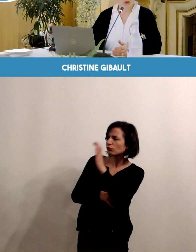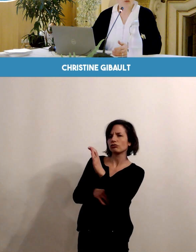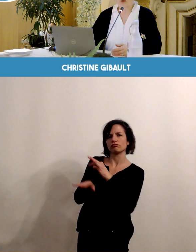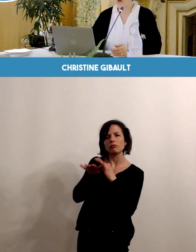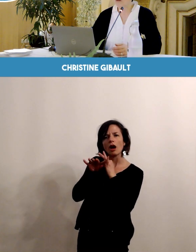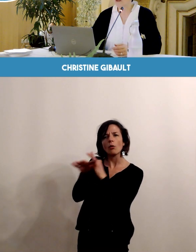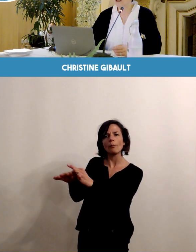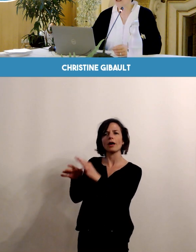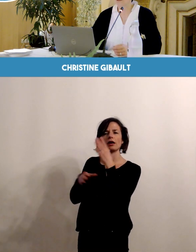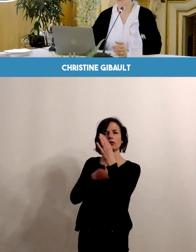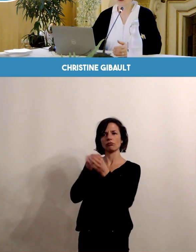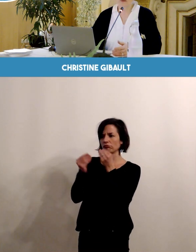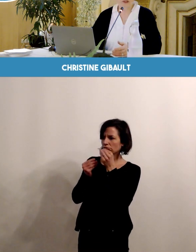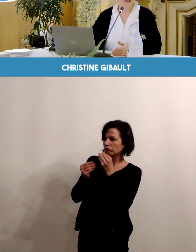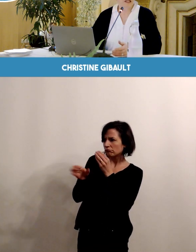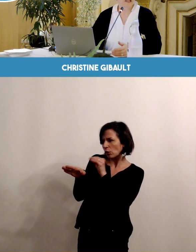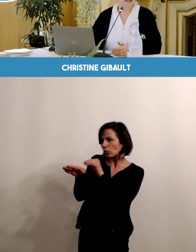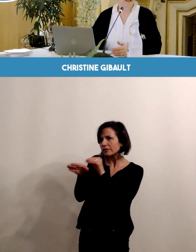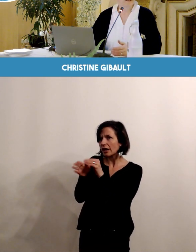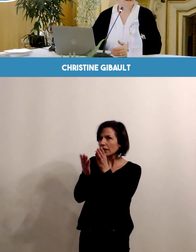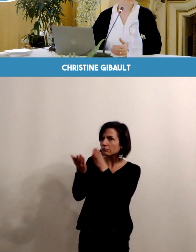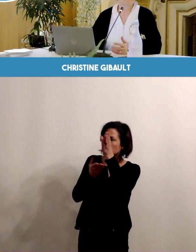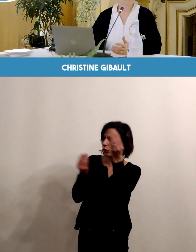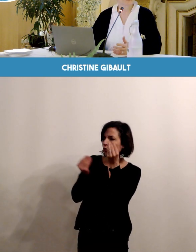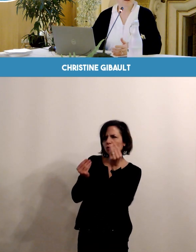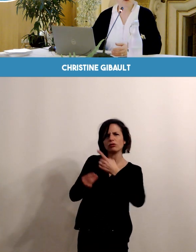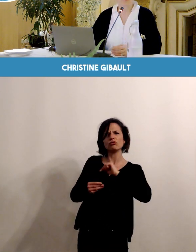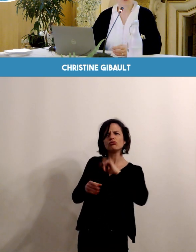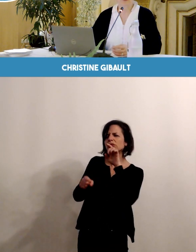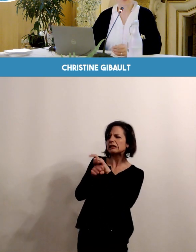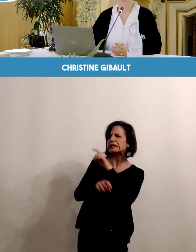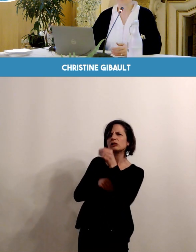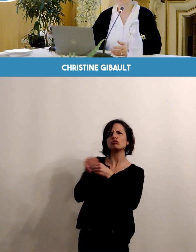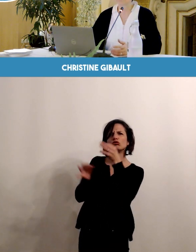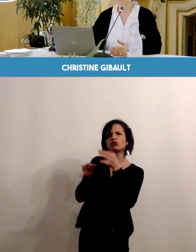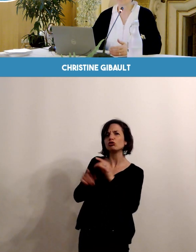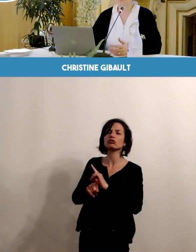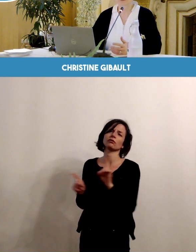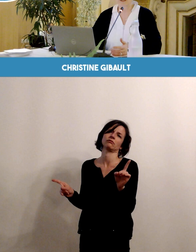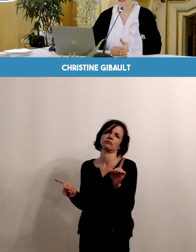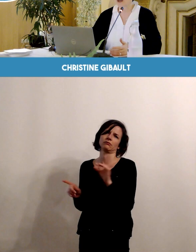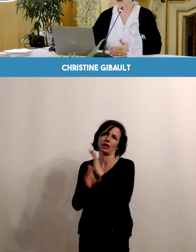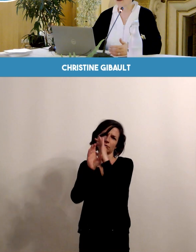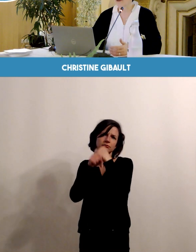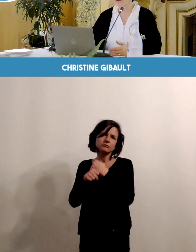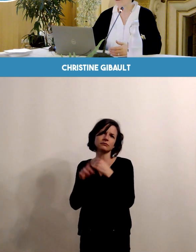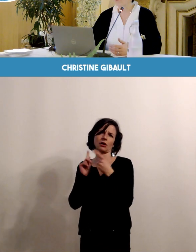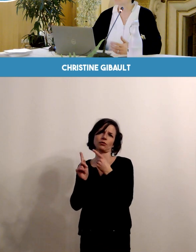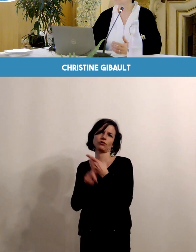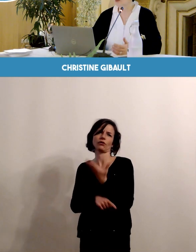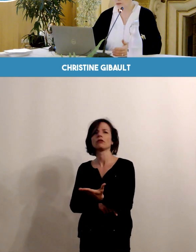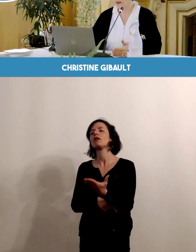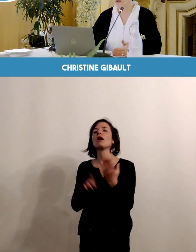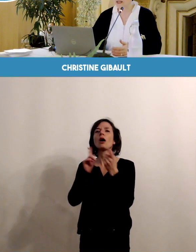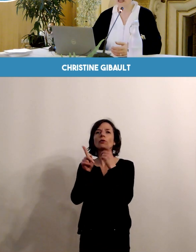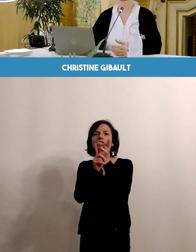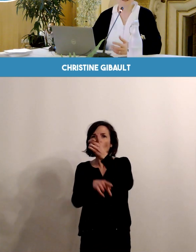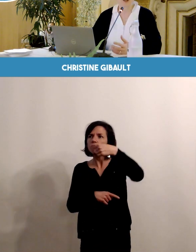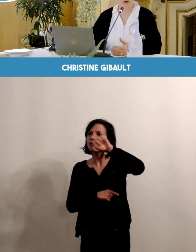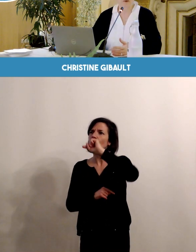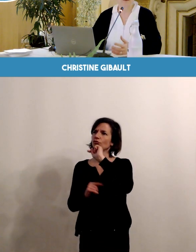sans jugement et en toute confidentialité. C'est extrêmement important que vous puissiez vous sentir en toute